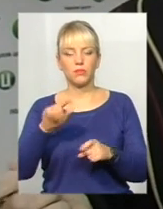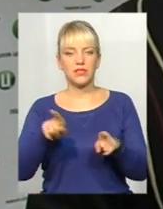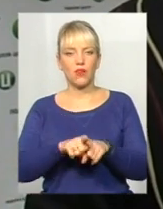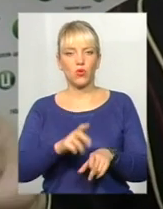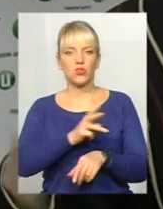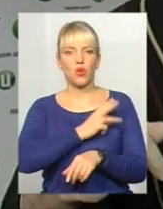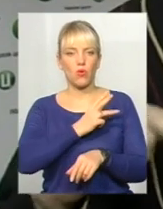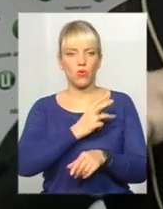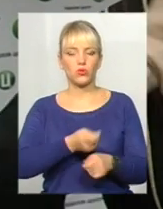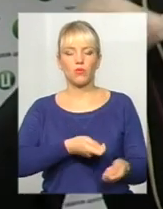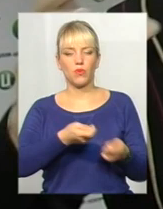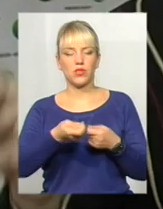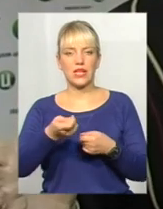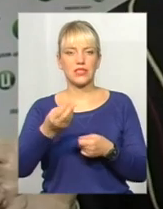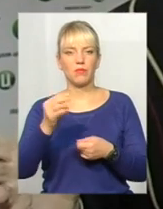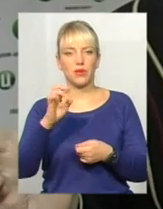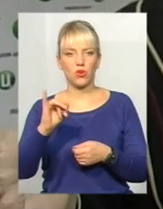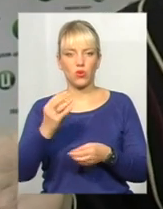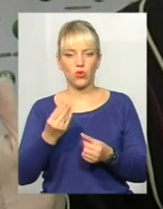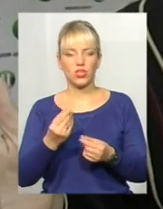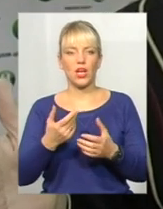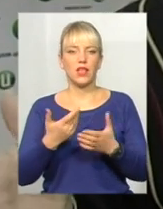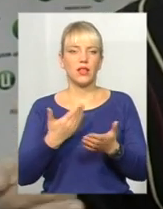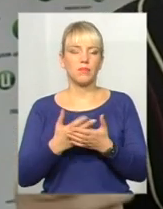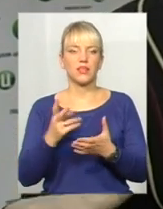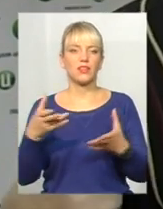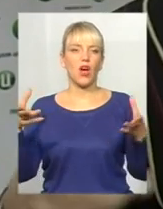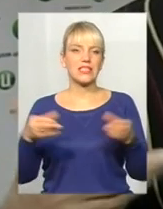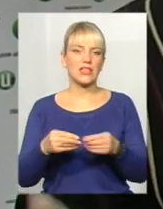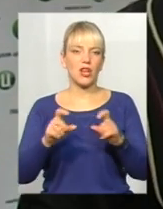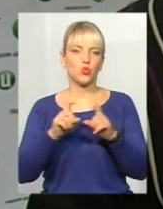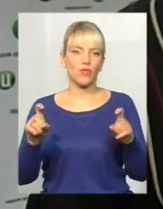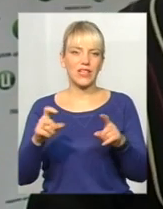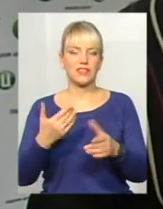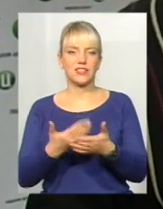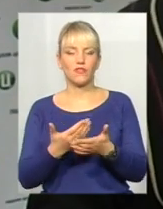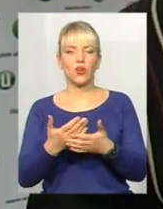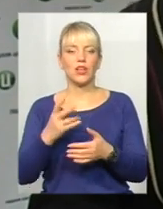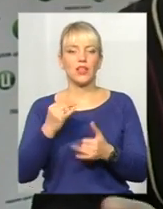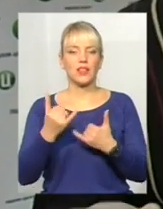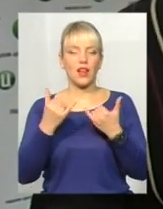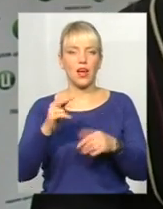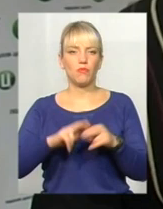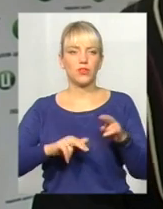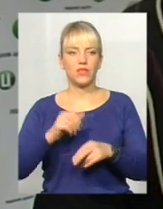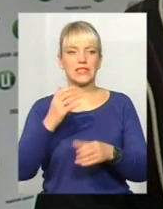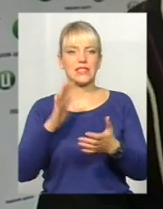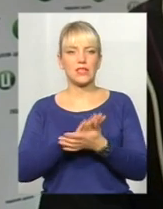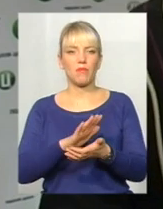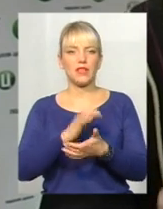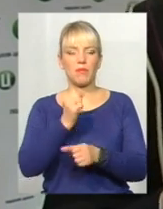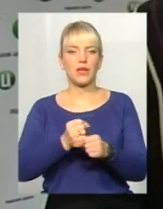гроші, як би акціонерне товариство, чи як би його називати, для будівництва сміттєпереробного